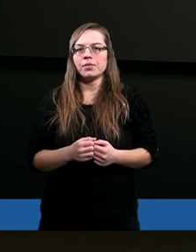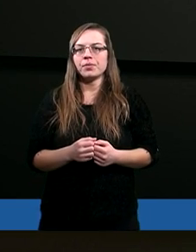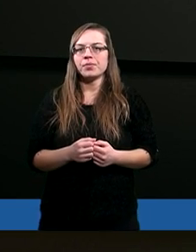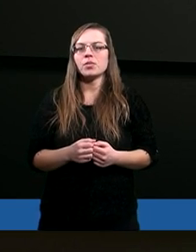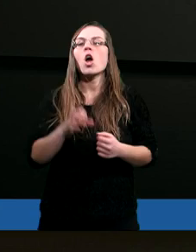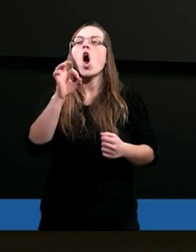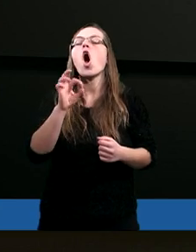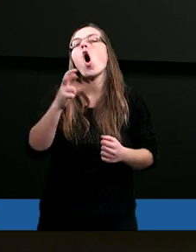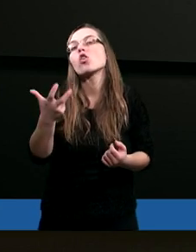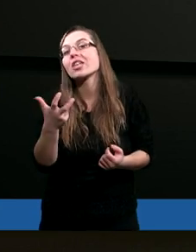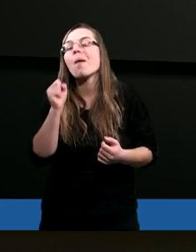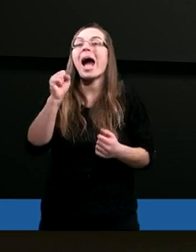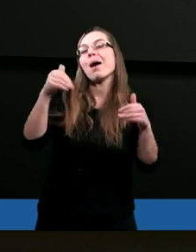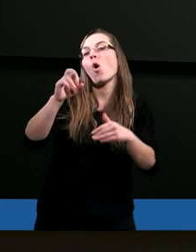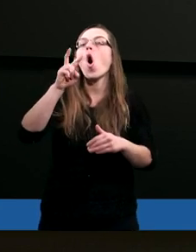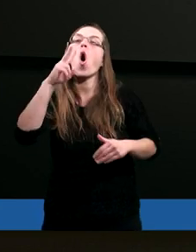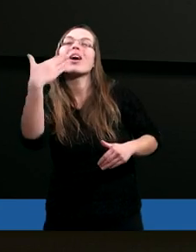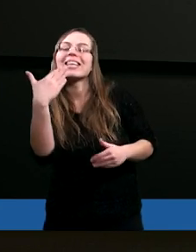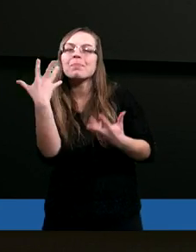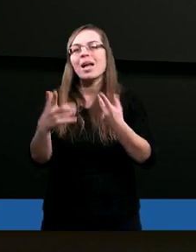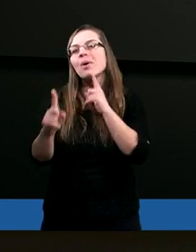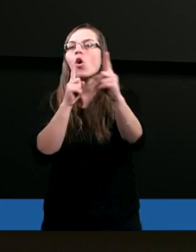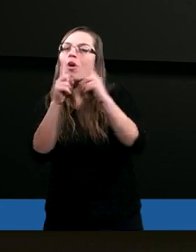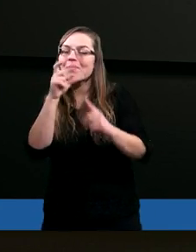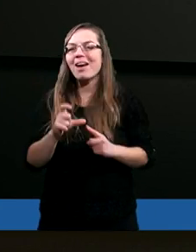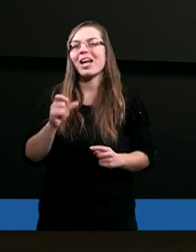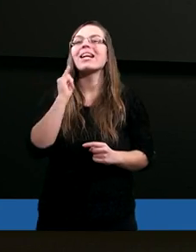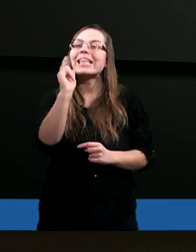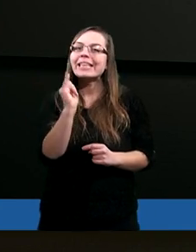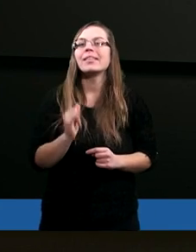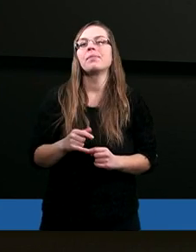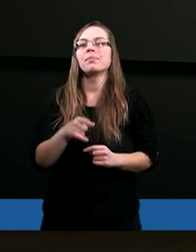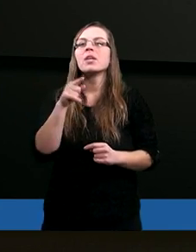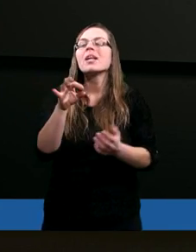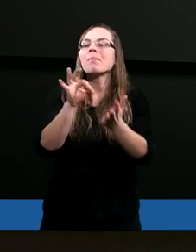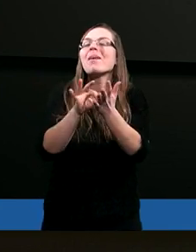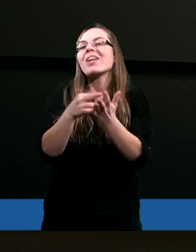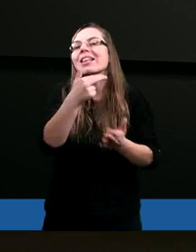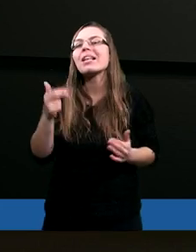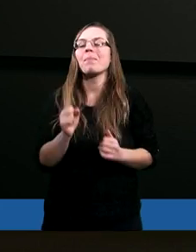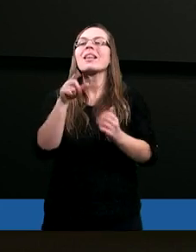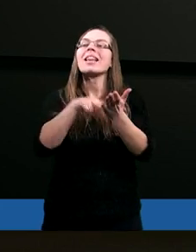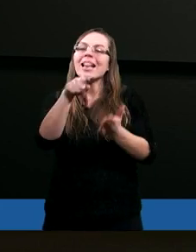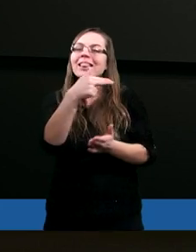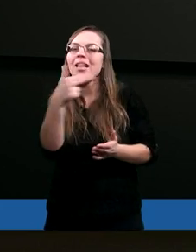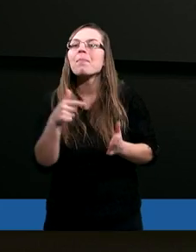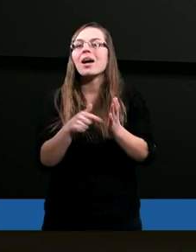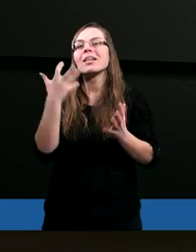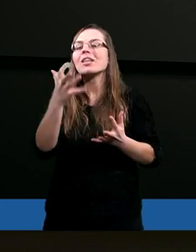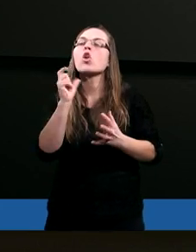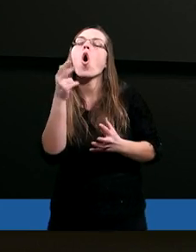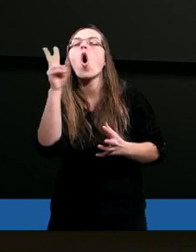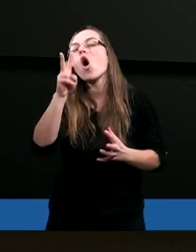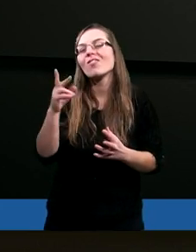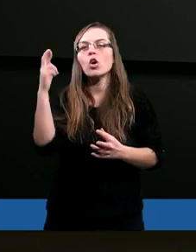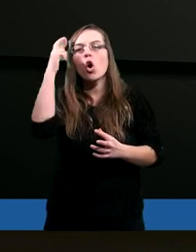o czym albo o kim rozmawiać i że w zasadzie na ten temat cokolwiek